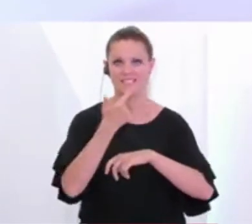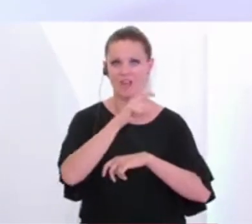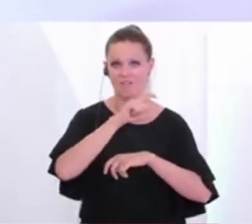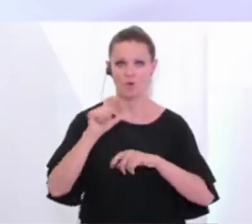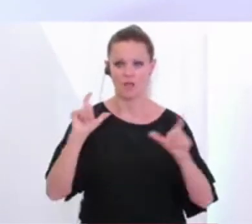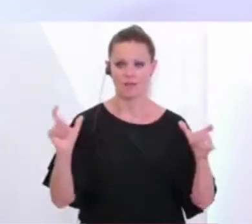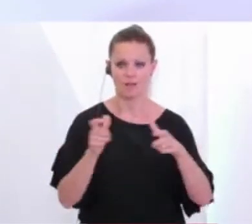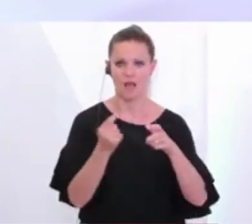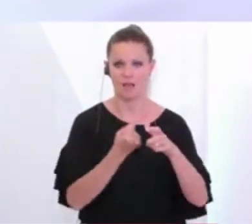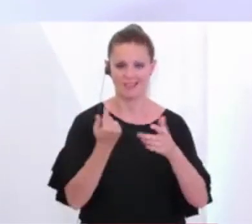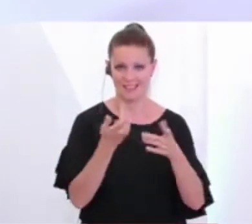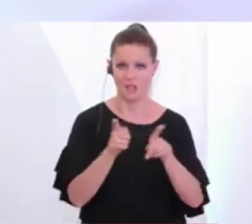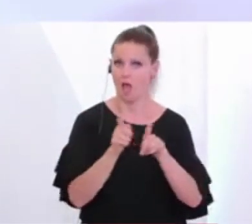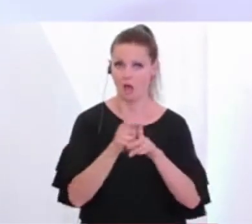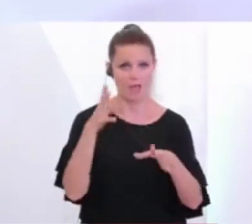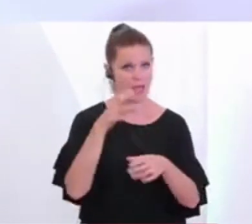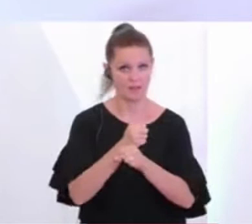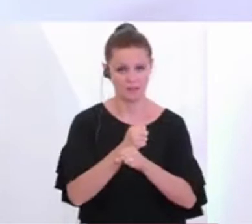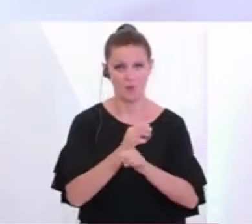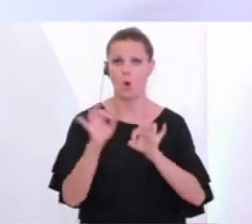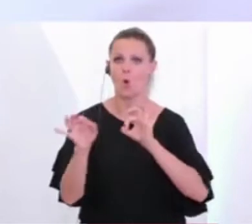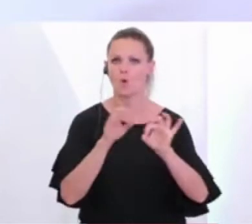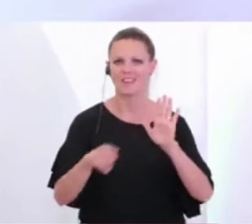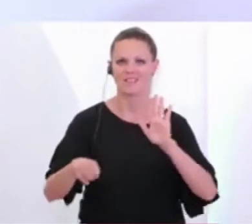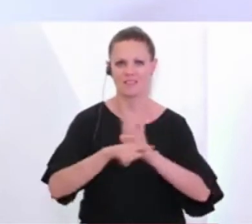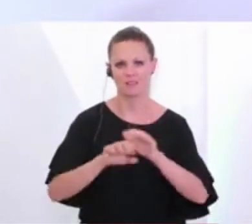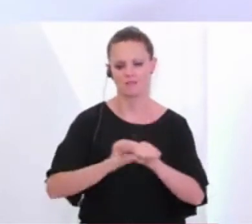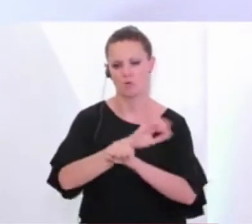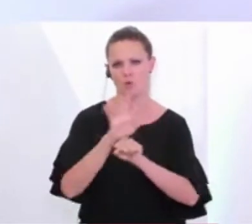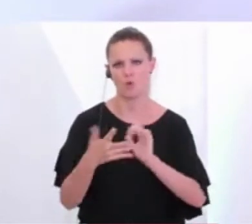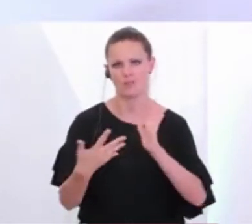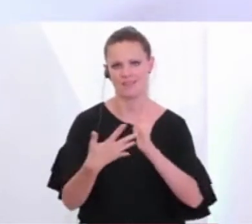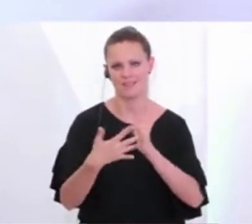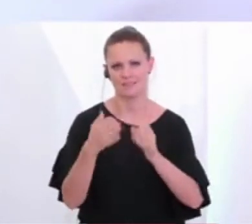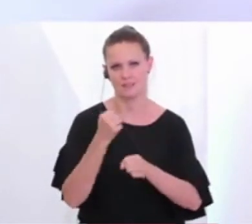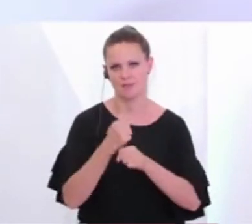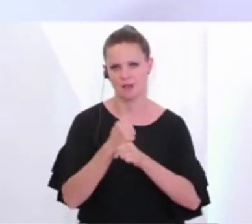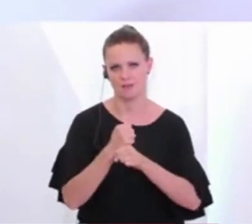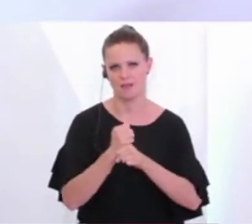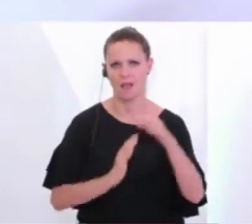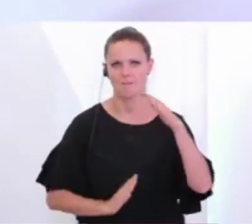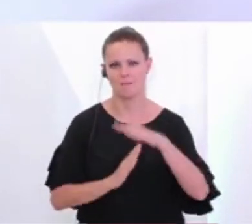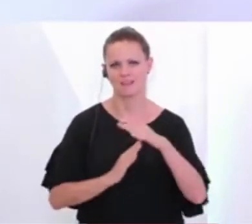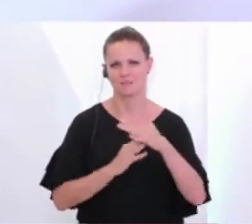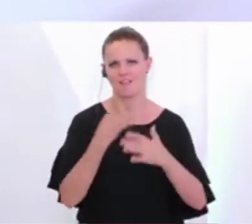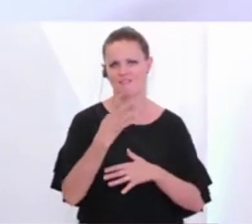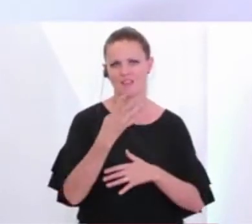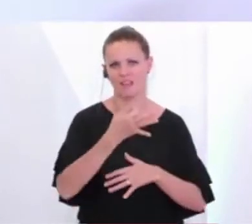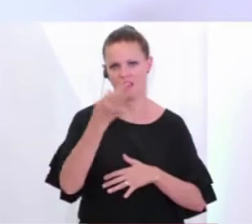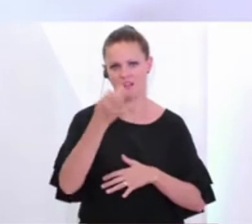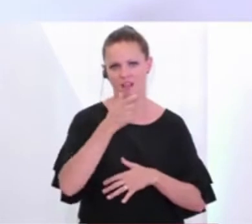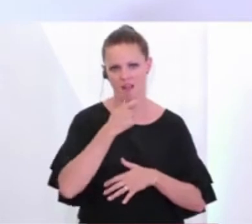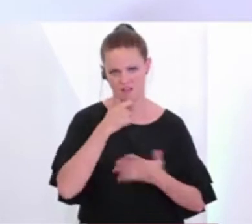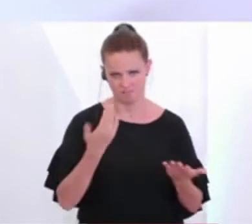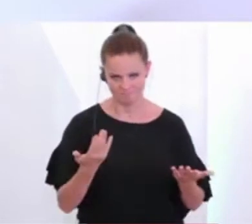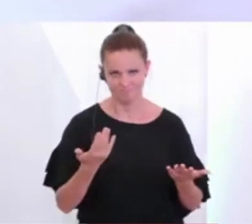Quarantäne zu machen und einzuhalten oder eben einen negativen Corona-Test zu machen, der nicht sein darf als vier Tage. Diese Vorgaben